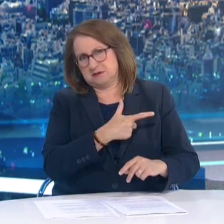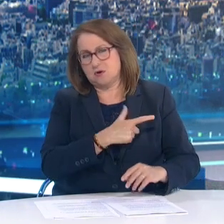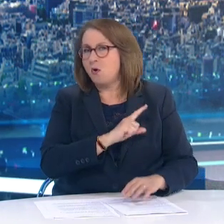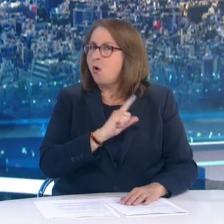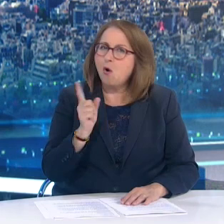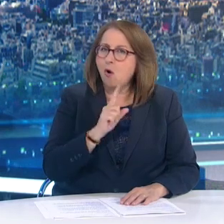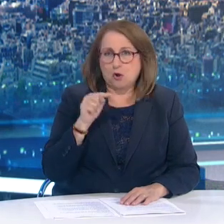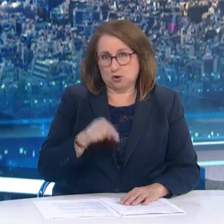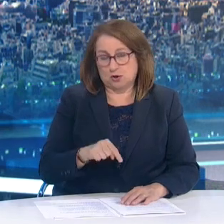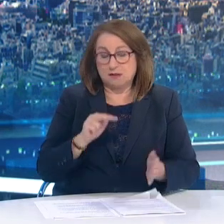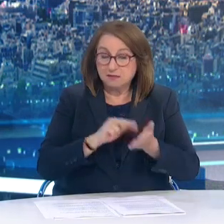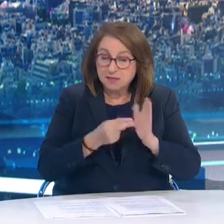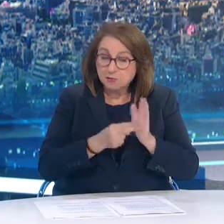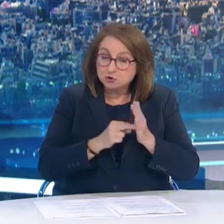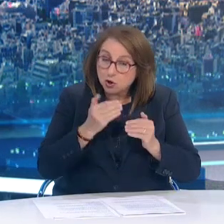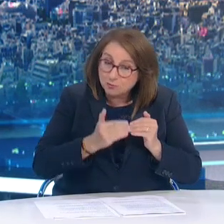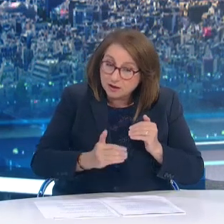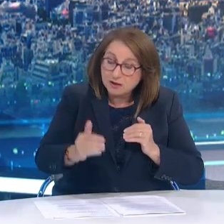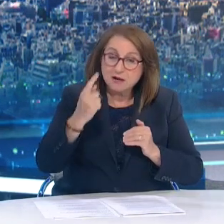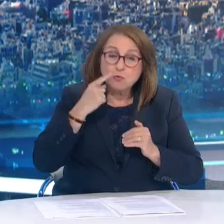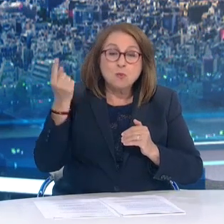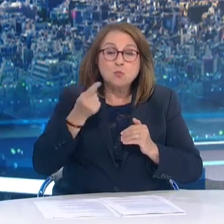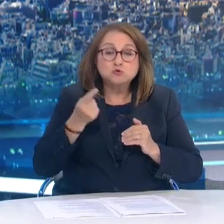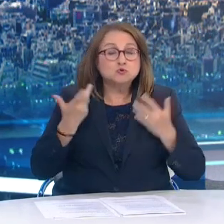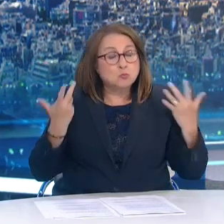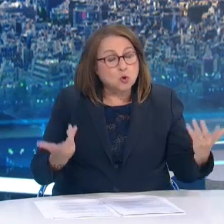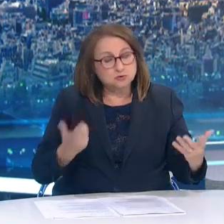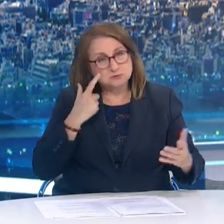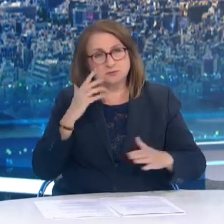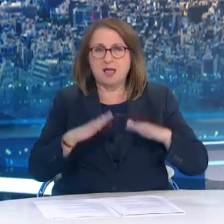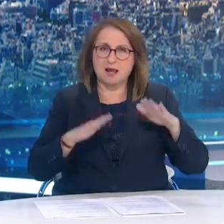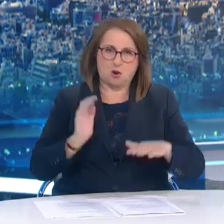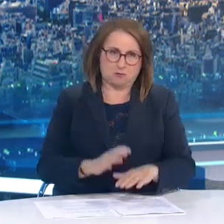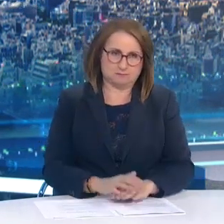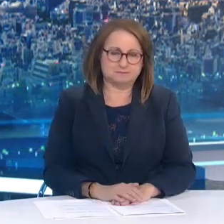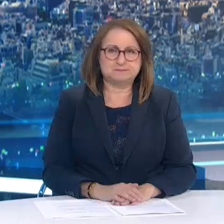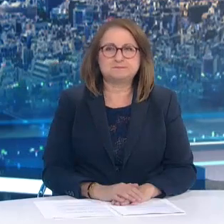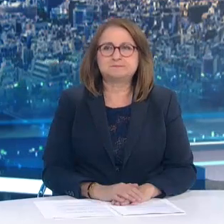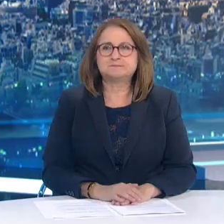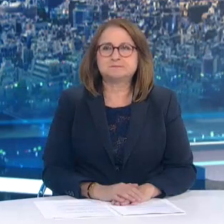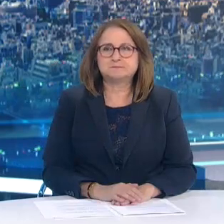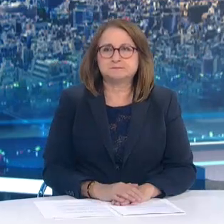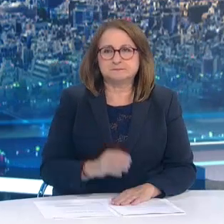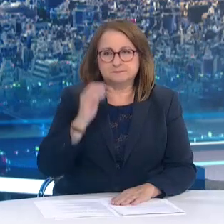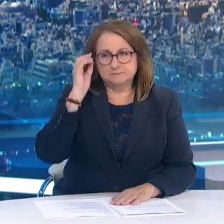μας. Σας ευχαριστώ για την προσοχή σας και θα είμαι διαθέσιμη για ερωτήσεις. Ευχαριστούμε την κυρία Πεπέ Βαγγέλου. Το λόγο έχει ο κύριος Μαγιολκίνης.